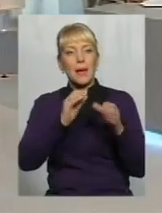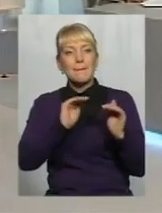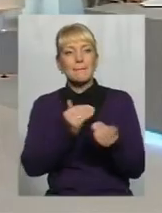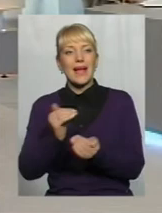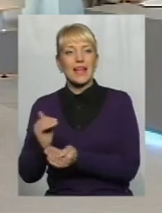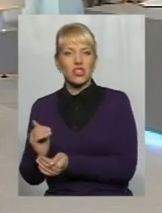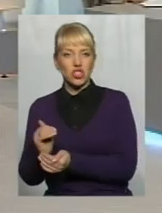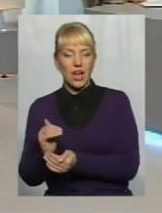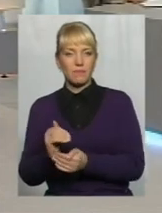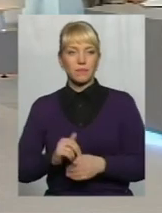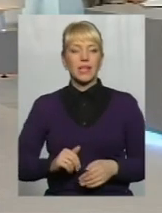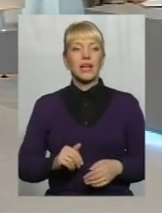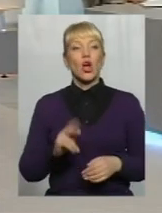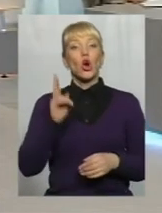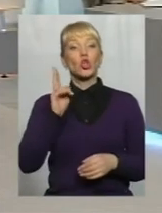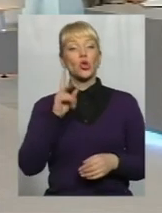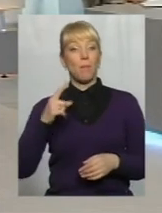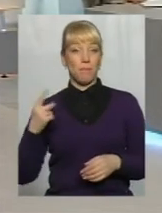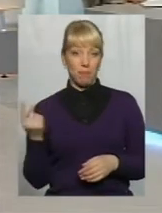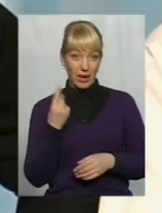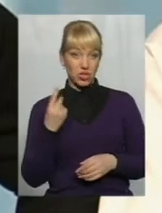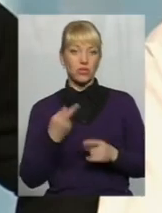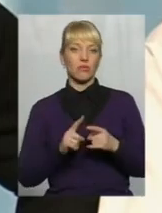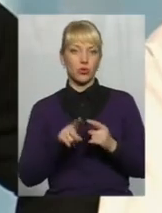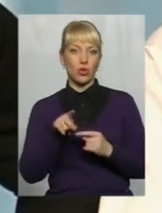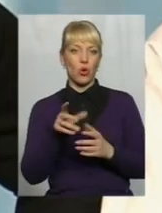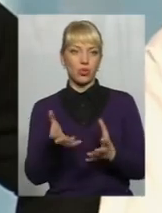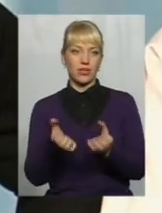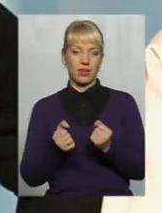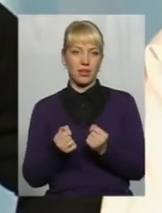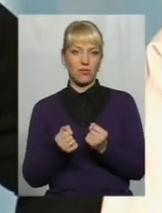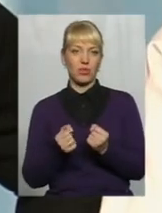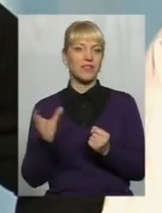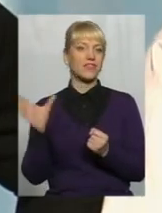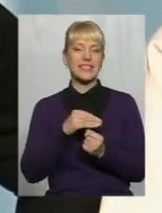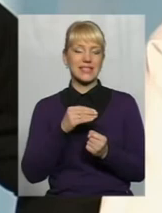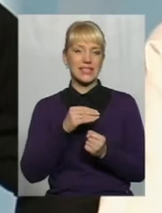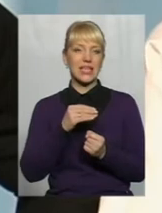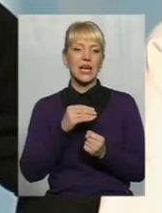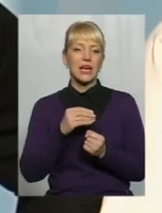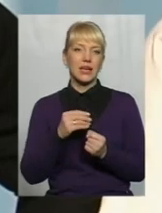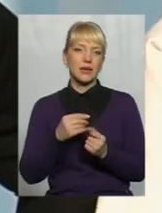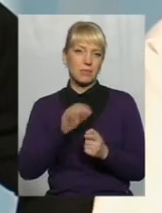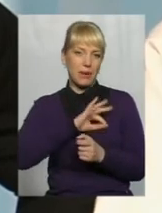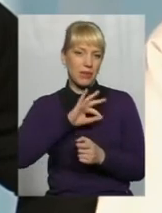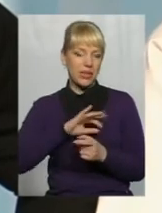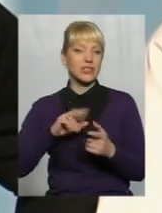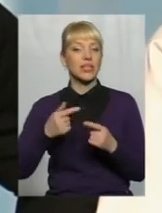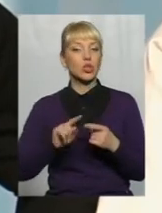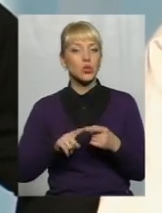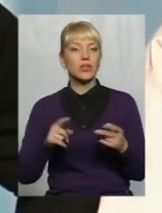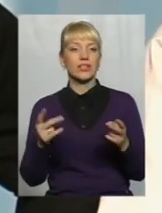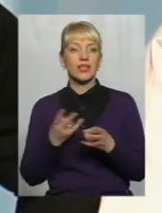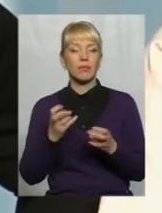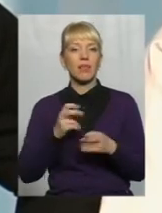така, як була минулого року. Хто перший, тот і отримає всі преференції. Тут потрібна така доля